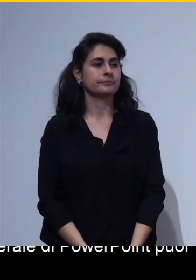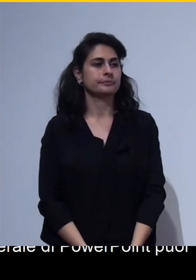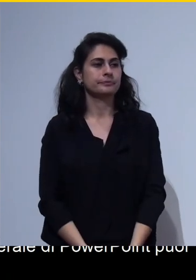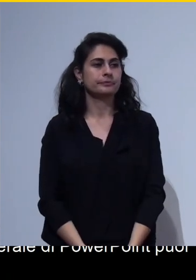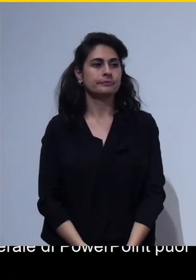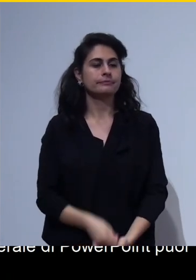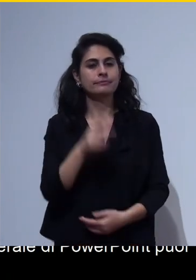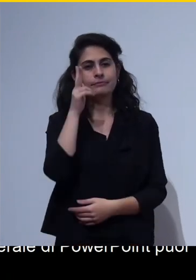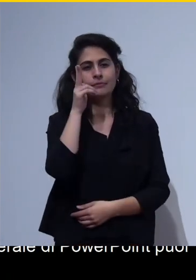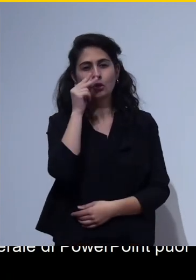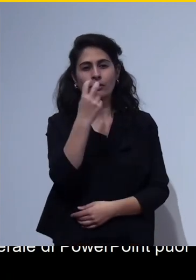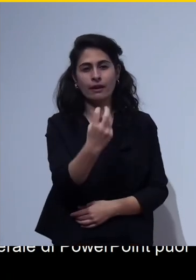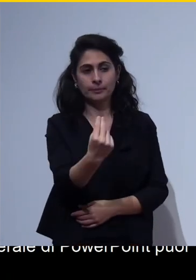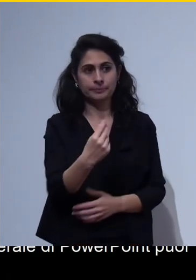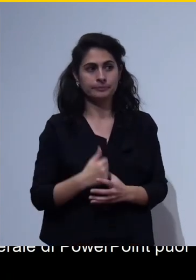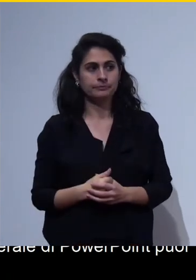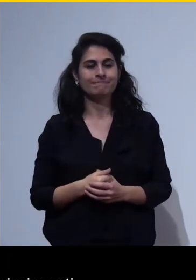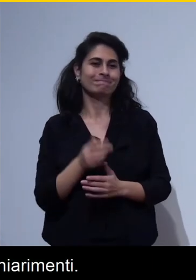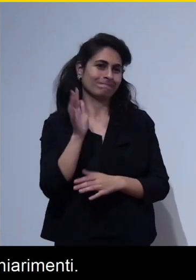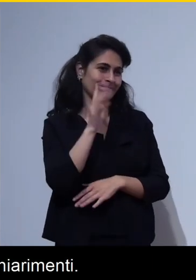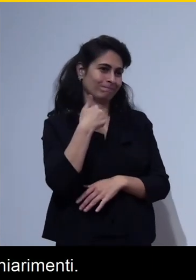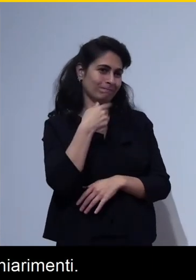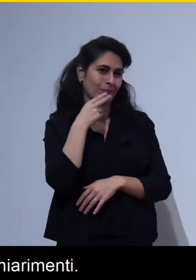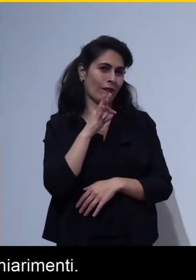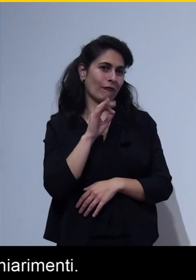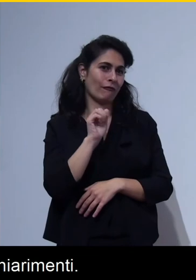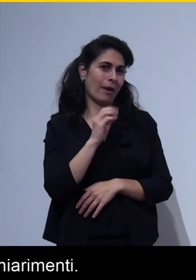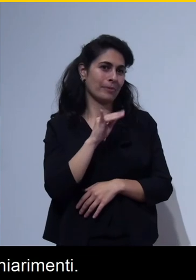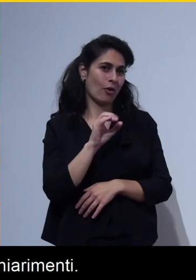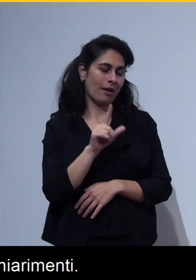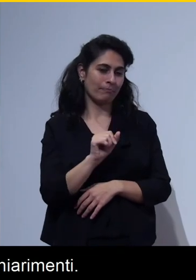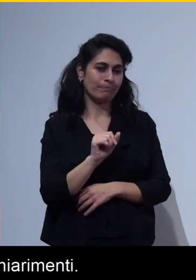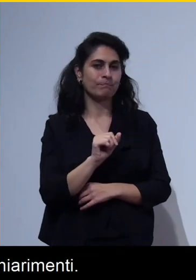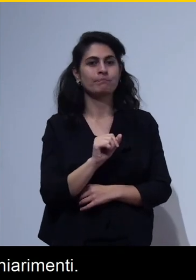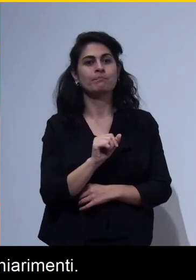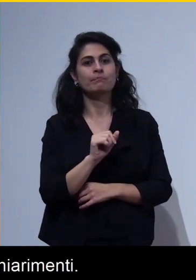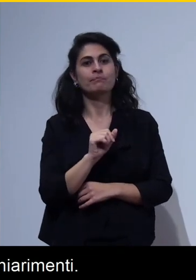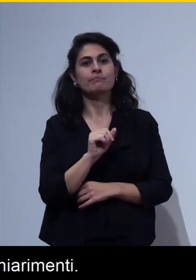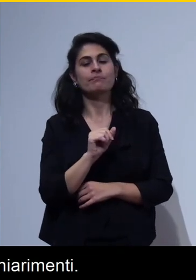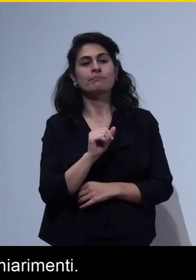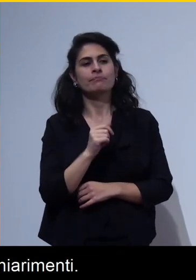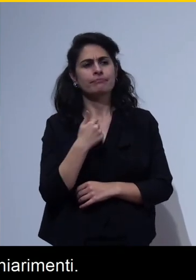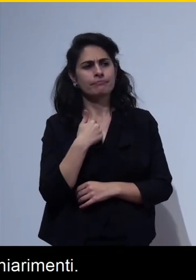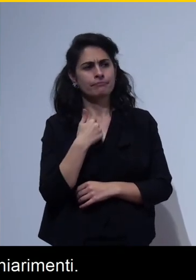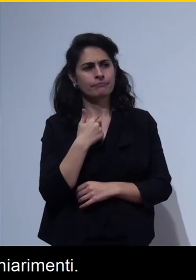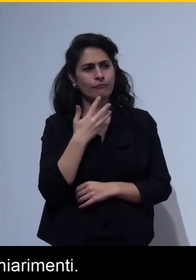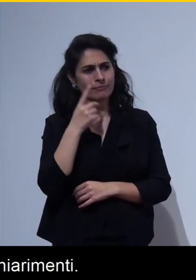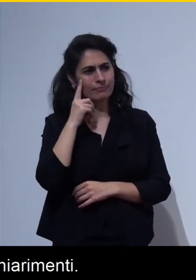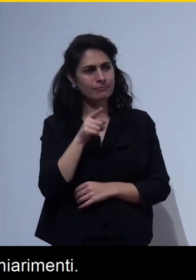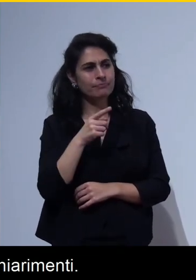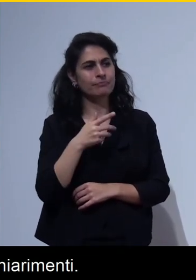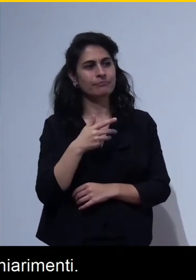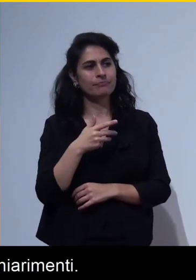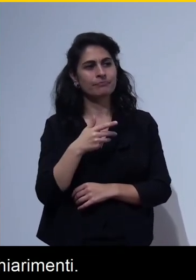sì ciao sono Fabiola e vorrei sapere se google slides è la